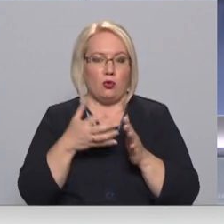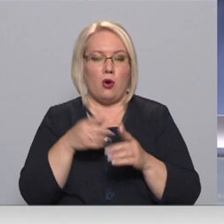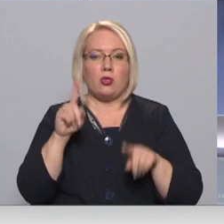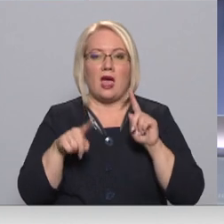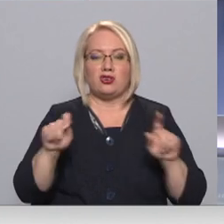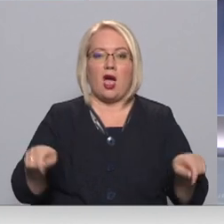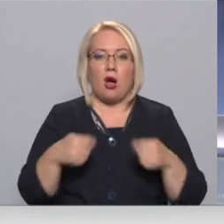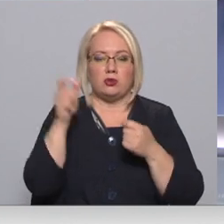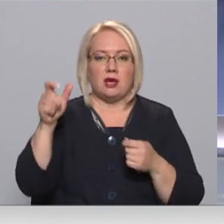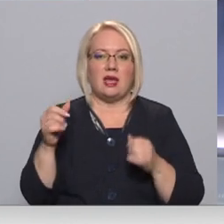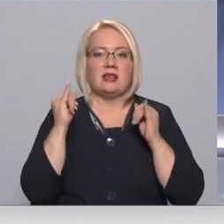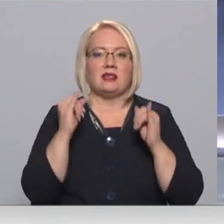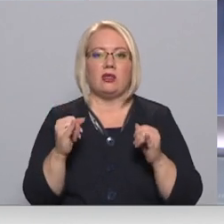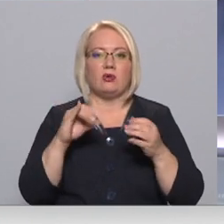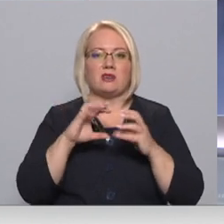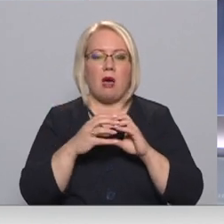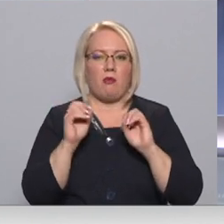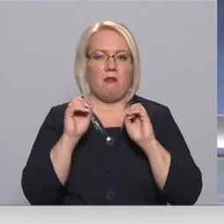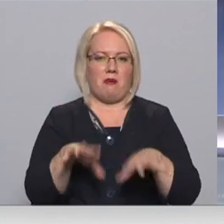sliktākos ābolus šogad atstās zemē.